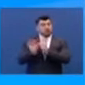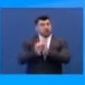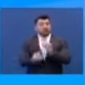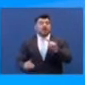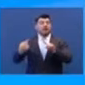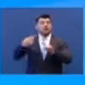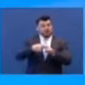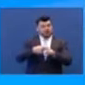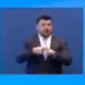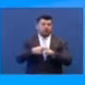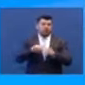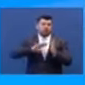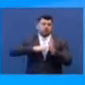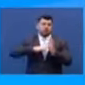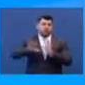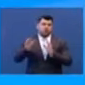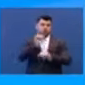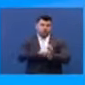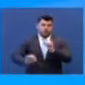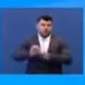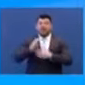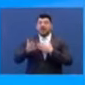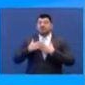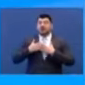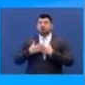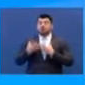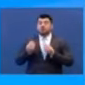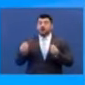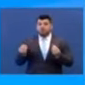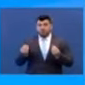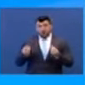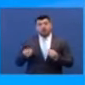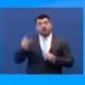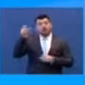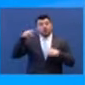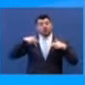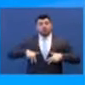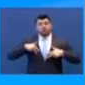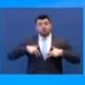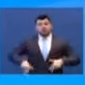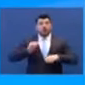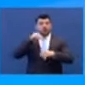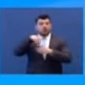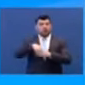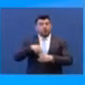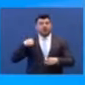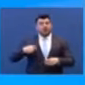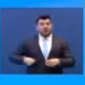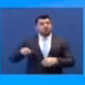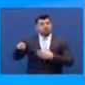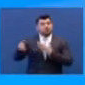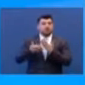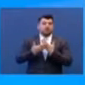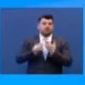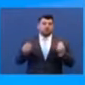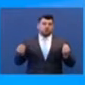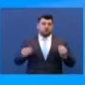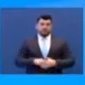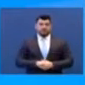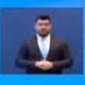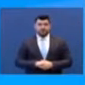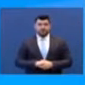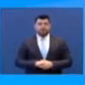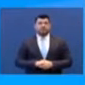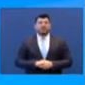προσωπικού καθαριότητας. Ευχαριστούμε θερμά το Υπουργείο Ιστορικών και τους Δήμους για την εξαιρετική συνεργασία στον τομέα αυτό. Προβλέπονται